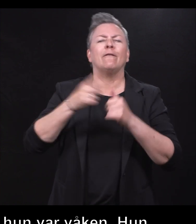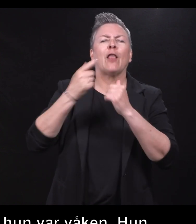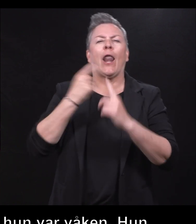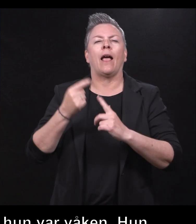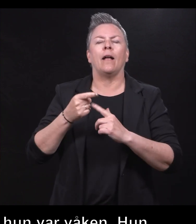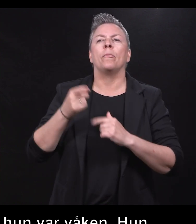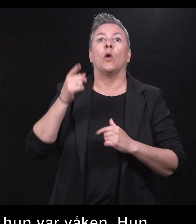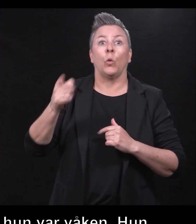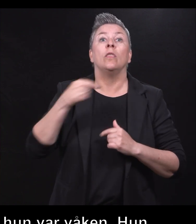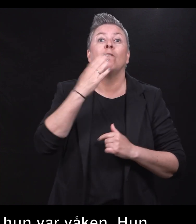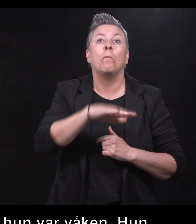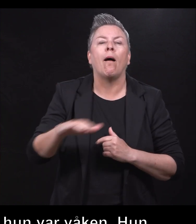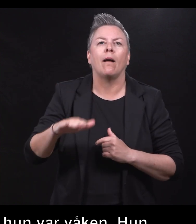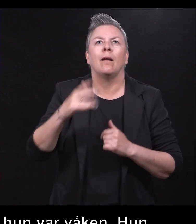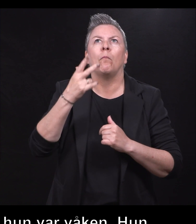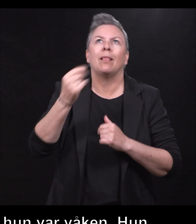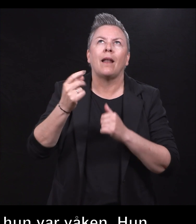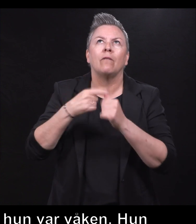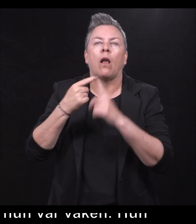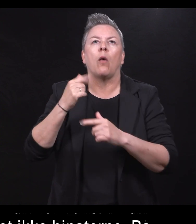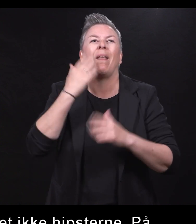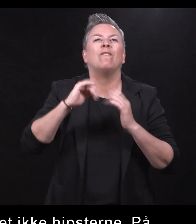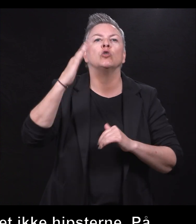barn på 30-tallet, ble voksen på 40-tallet.